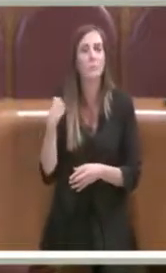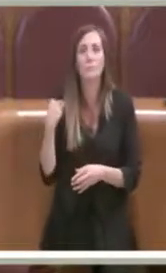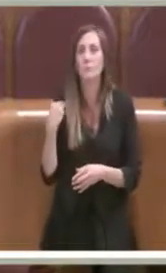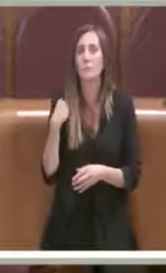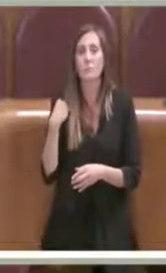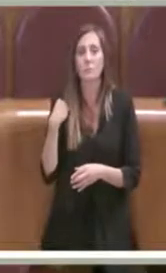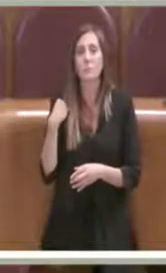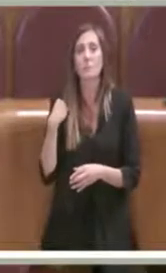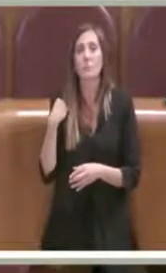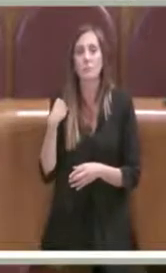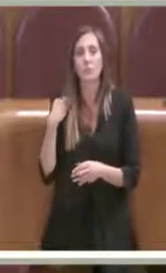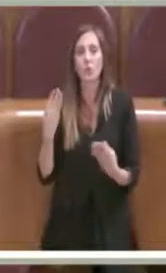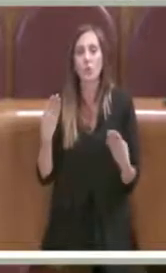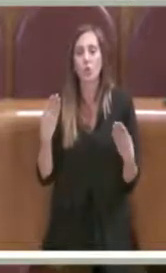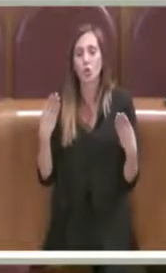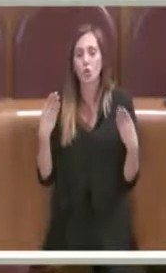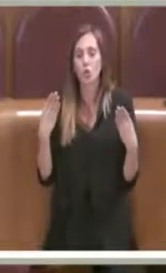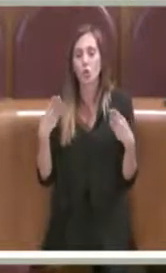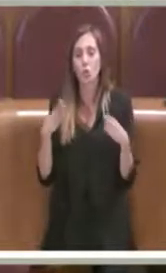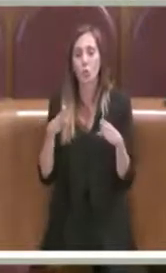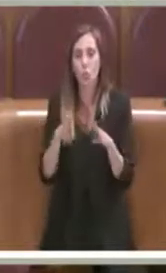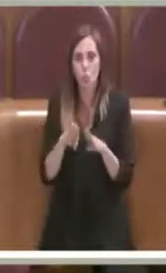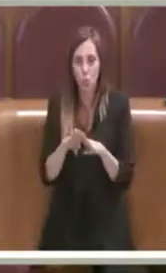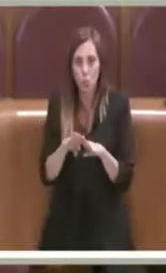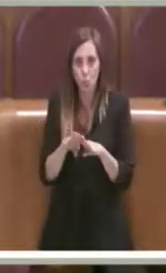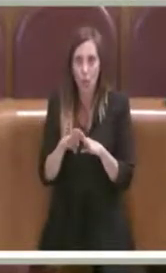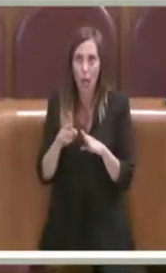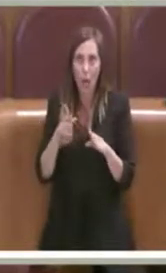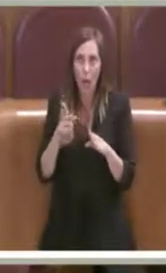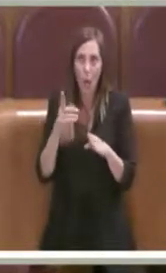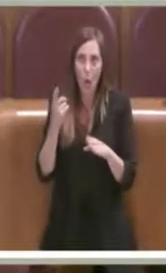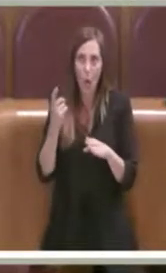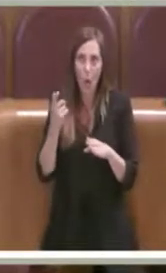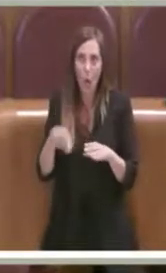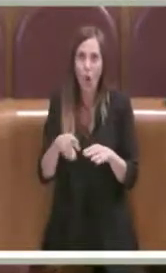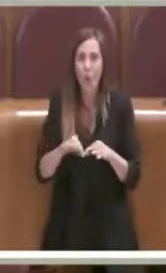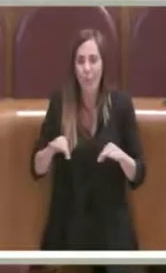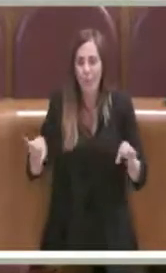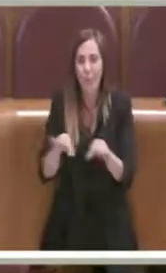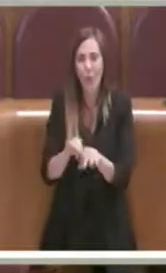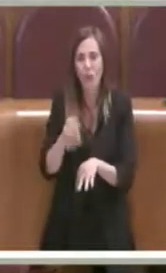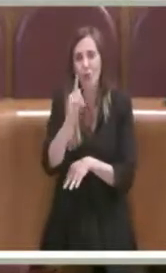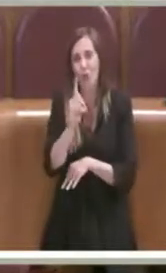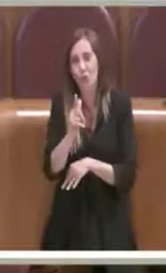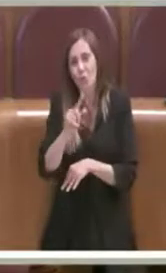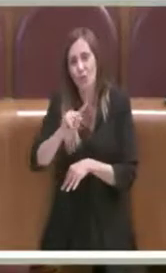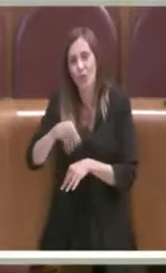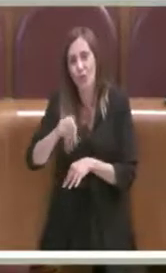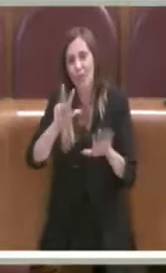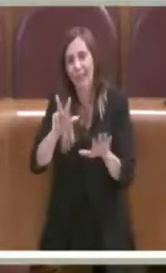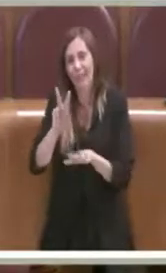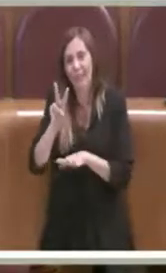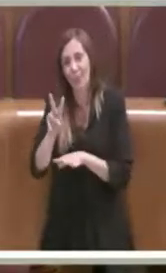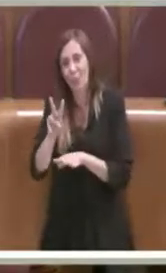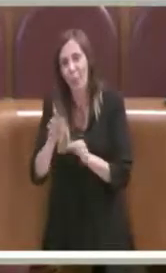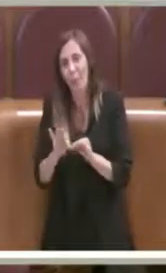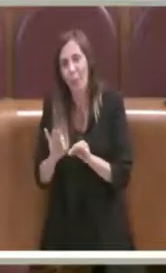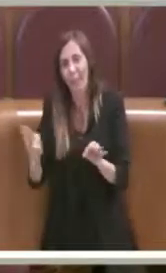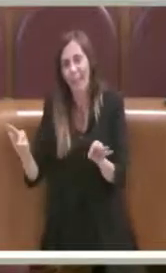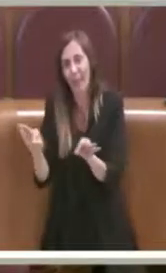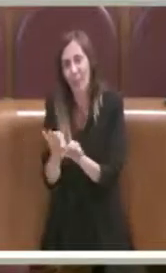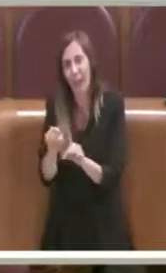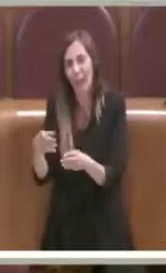chiusura di appena 12 metri quadri, virgola 82, che appunto è importante